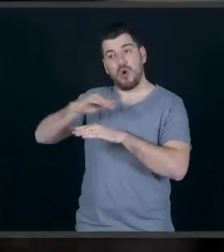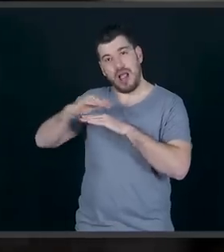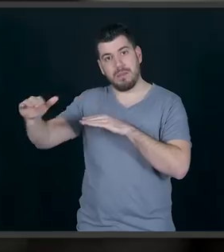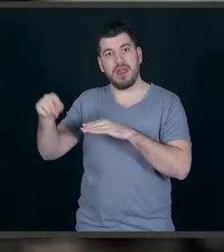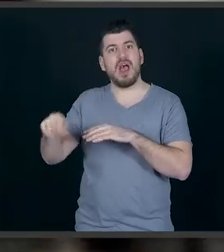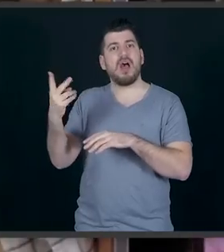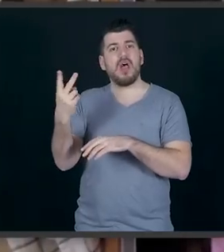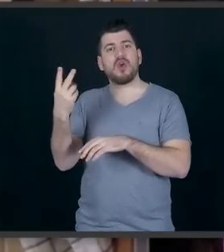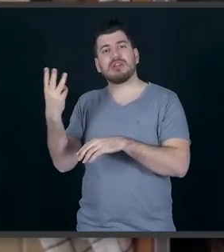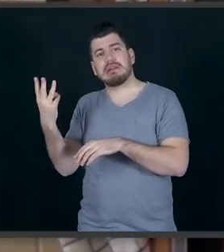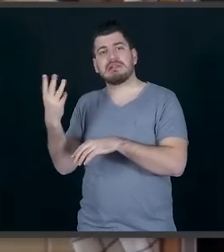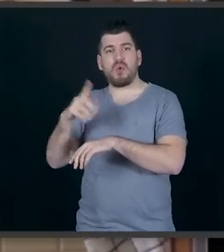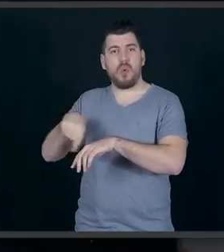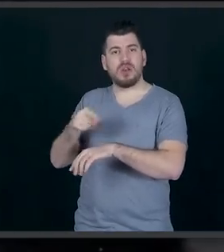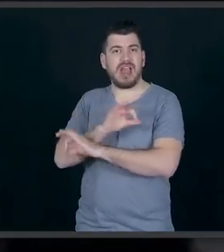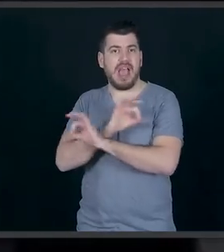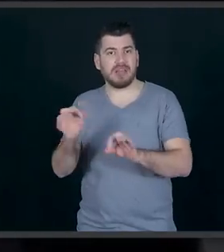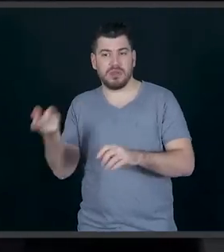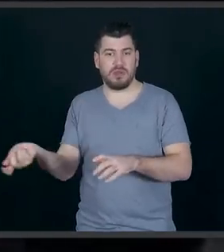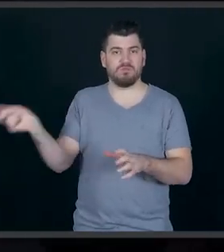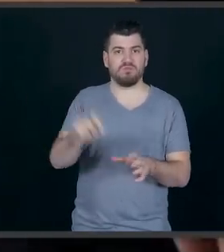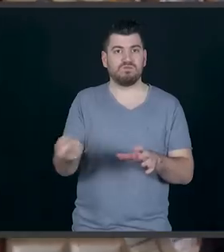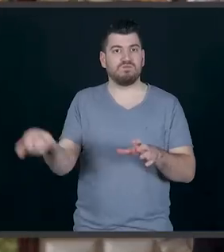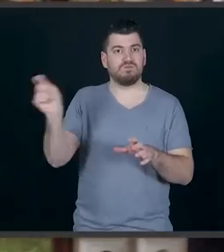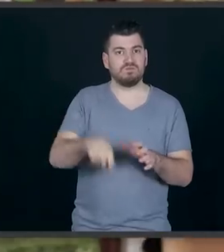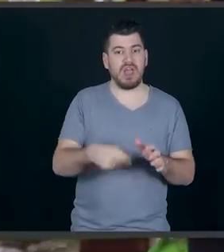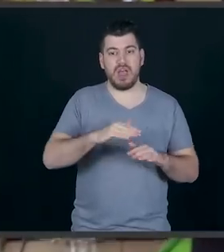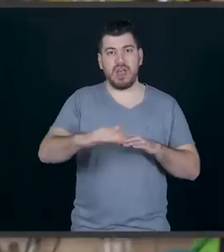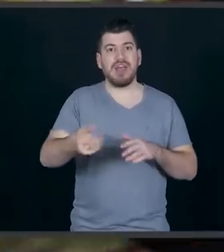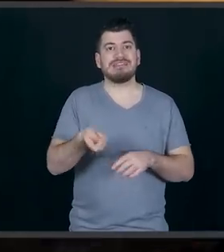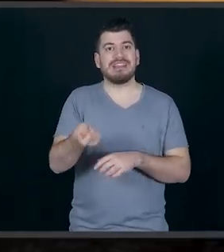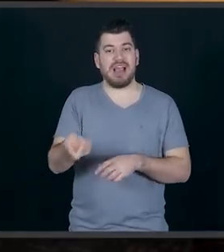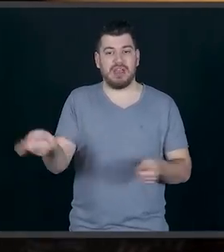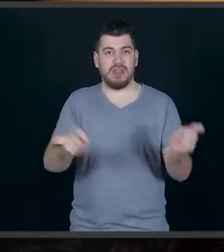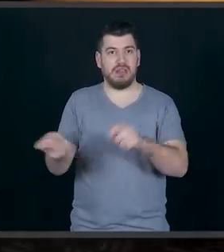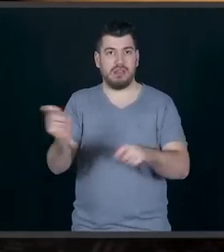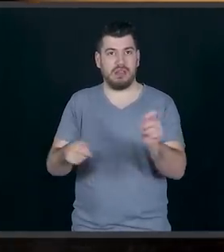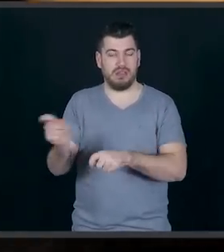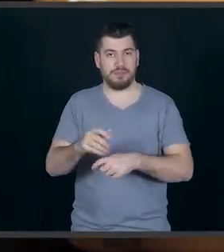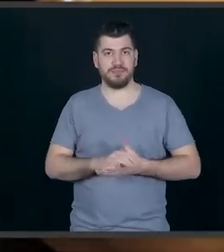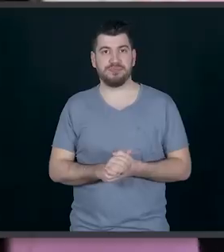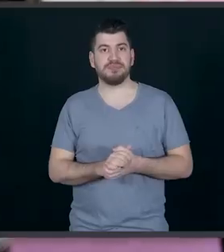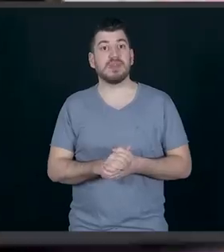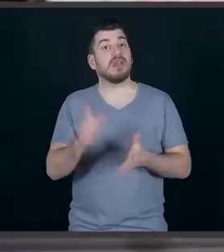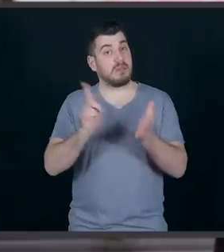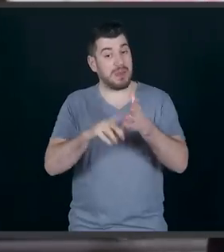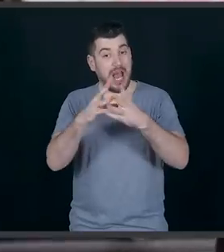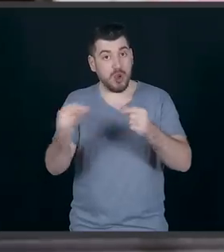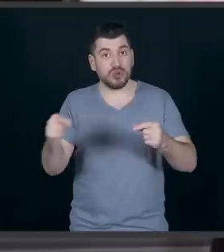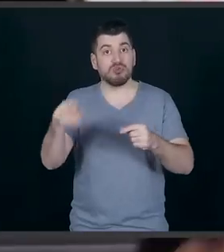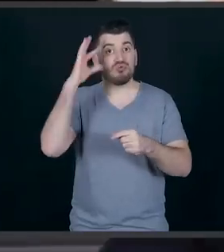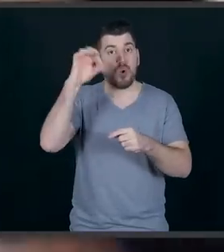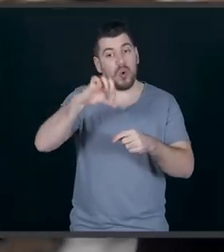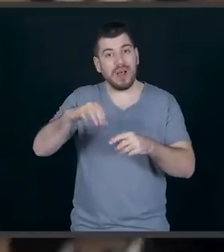-3,5 ώρες θα είναι έτοιμο το ντουλτεντελέτς. Έτσι όπως είναι τα αδειάζουμε πάνω στο τηγάνι να ξαναλιώσει, να γίνει